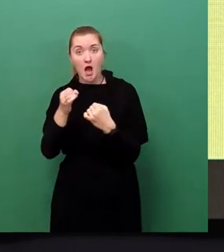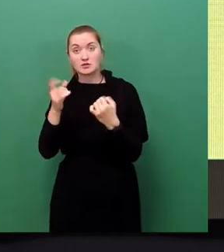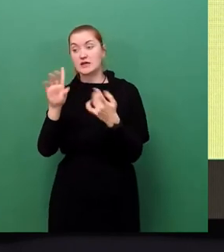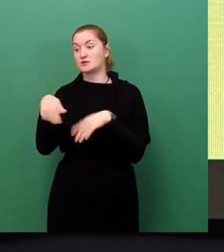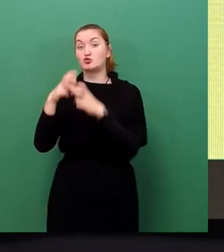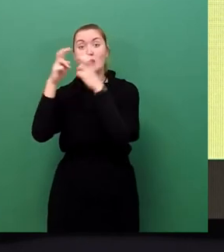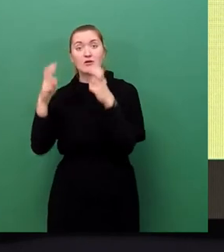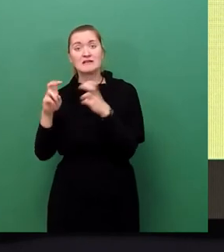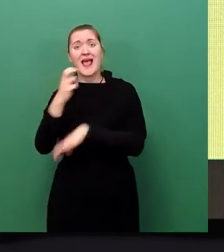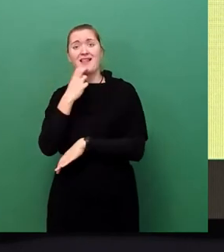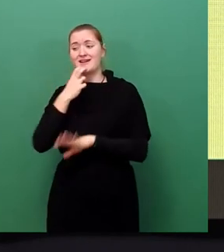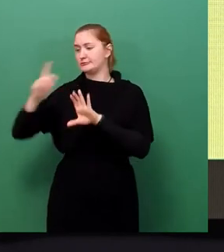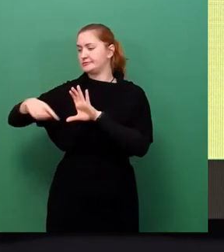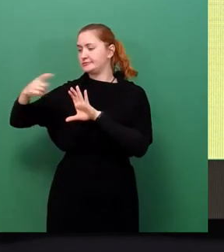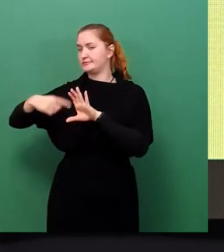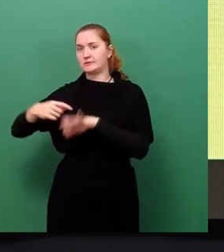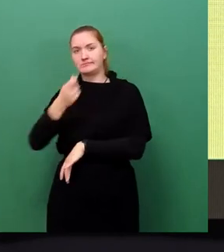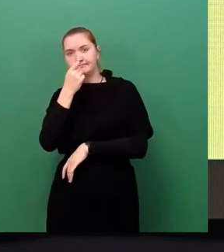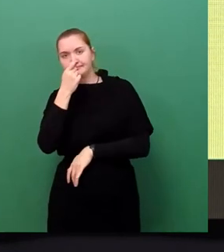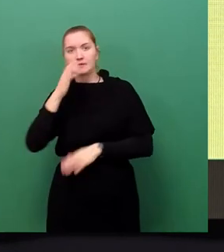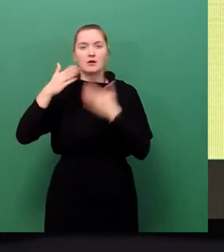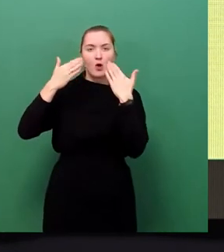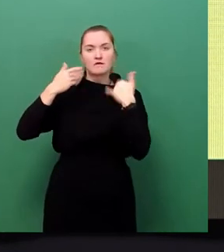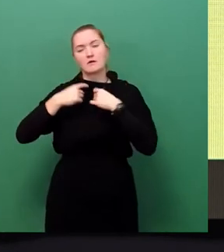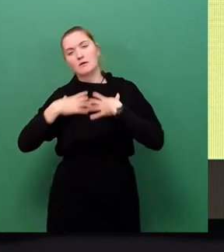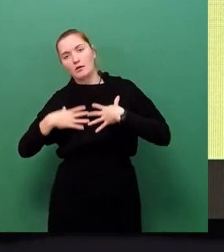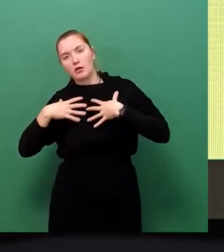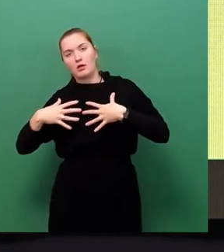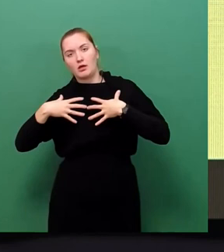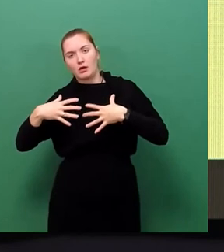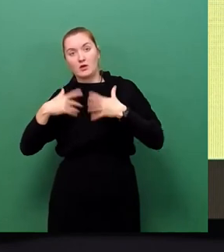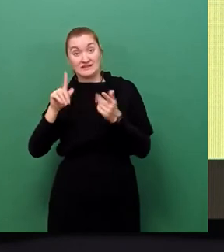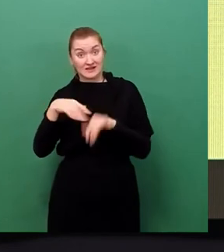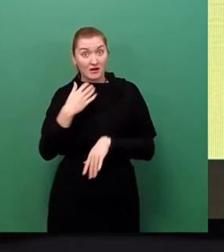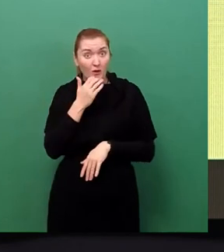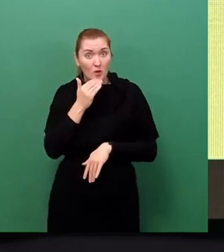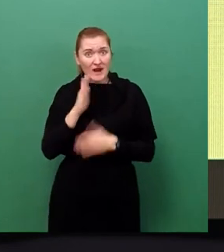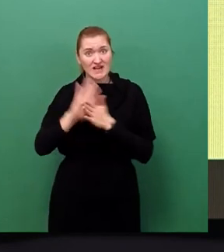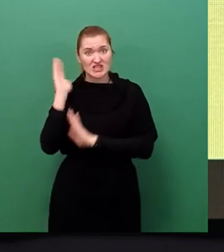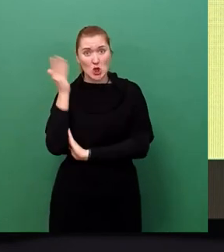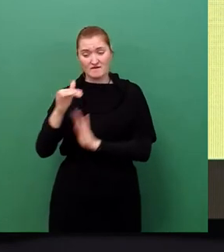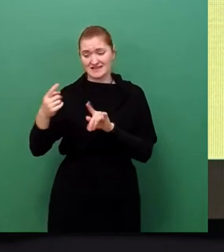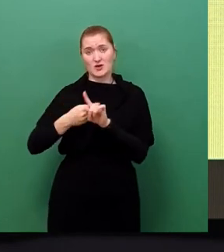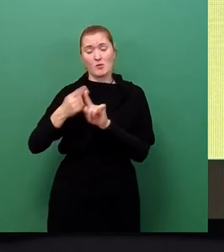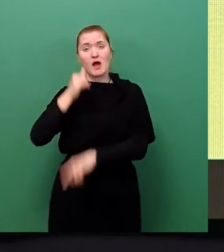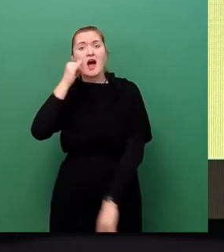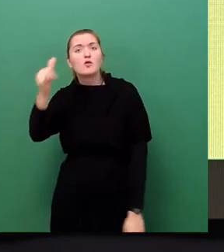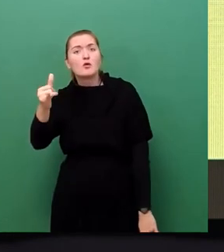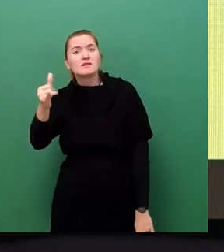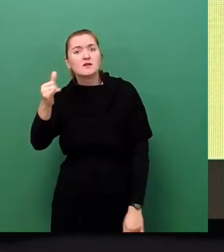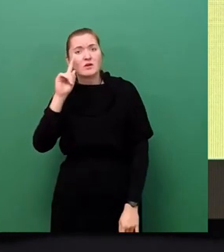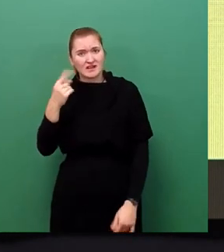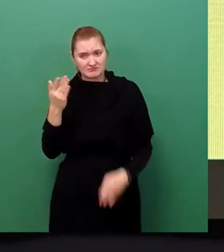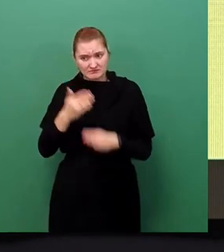sind und wo die Frage ist, reicht es einfach aus, eine Servicenummer eines Wartungsdienstes zu haben, den ich anrufe, weil wenn ich nämlich